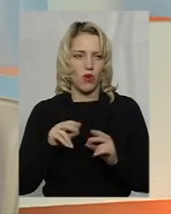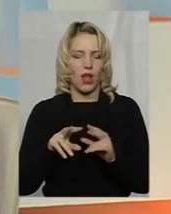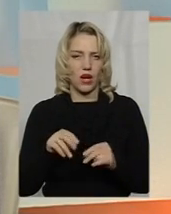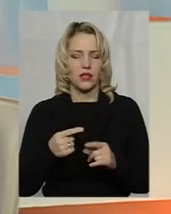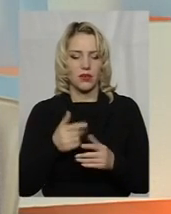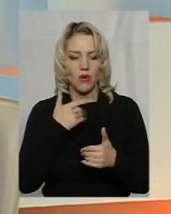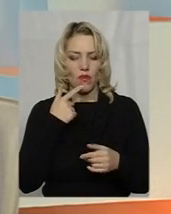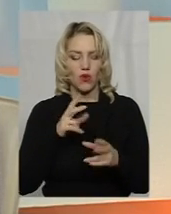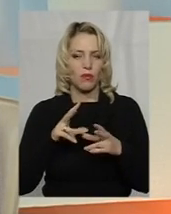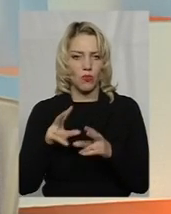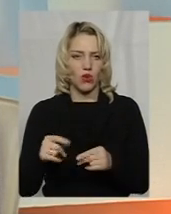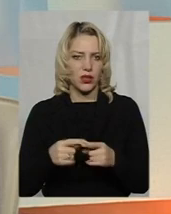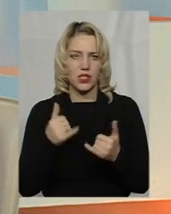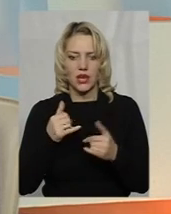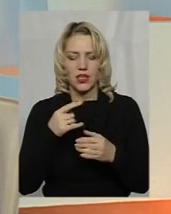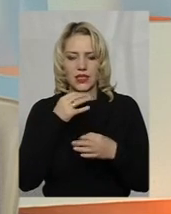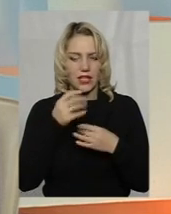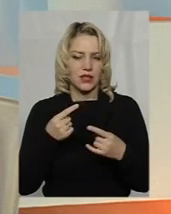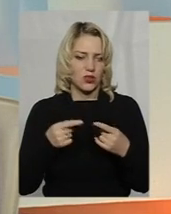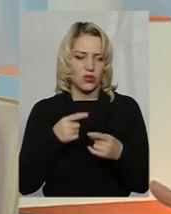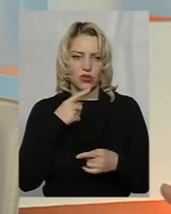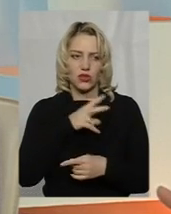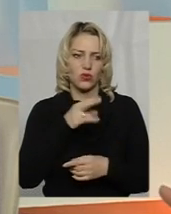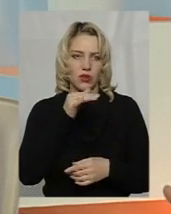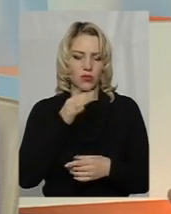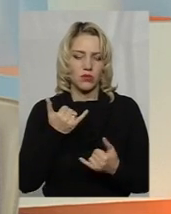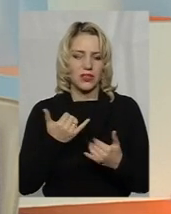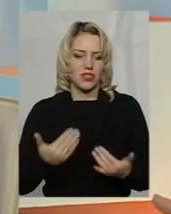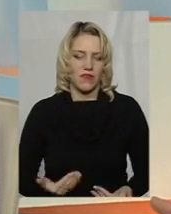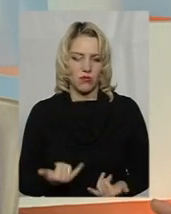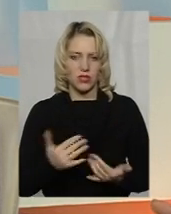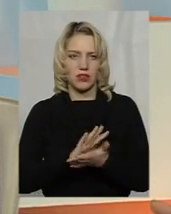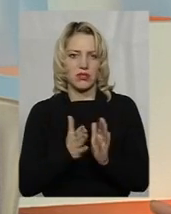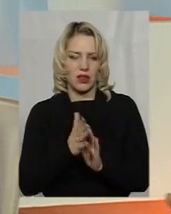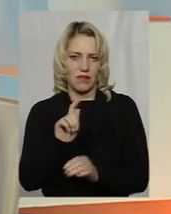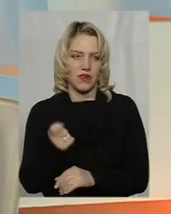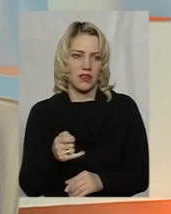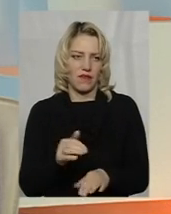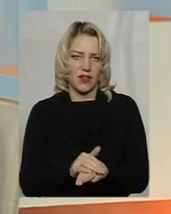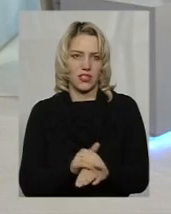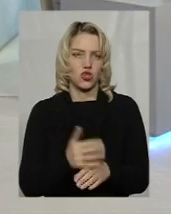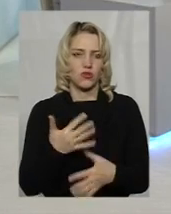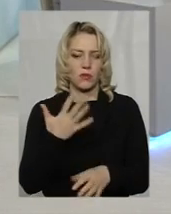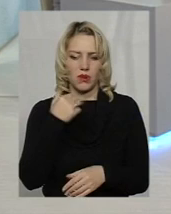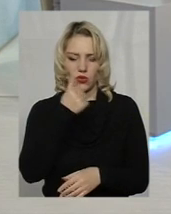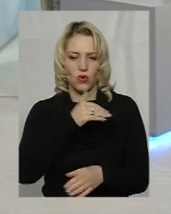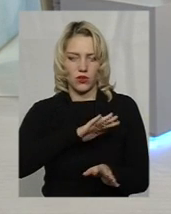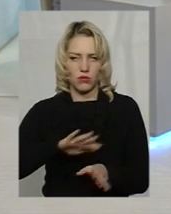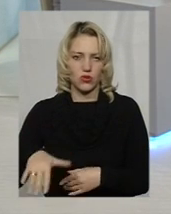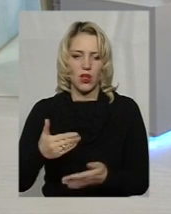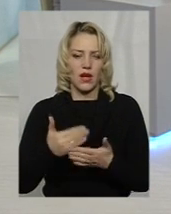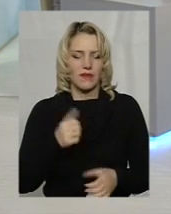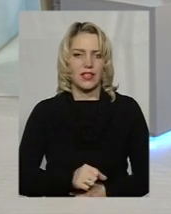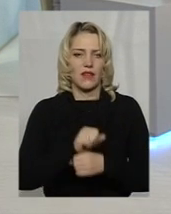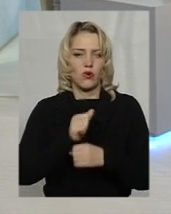говоримо про гарантії, гарантувати ніхто нічого не може. Дивіться, ми живемо в стані війни, фактично. Тобто, п'ять років прийшло від революції гідності. П'ять